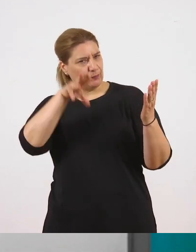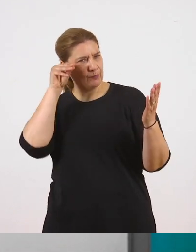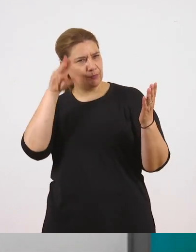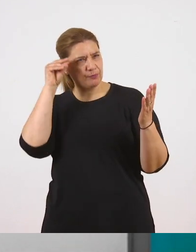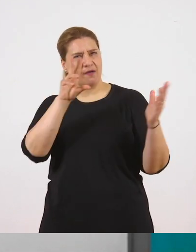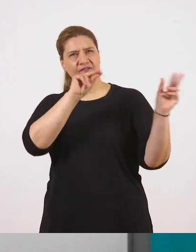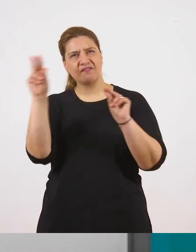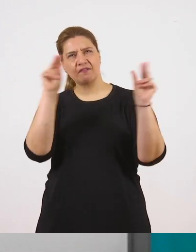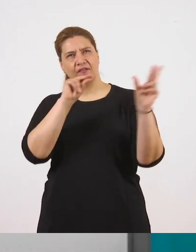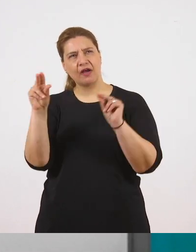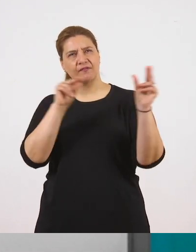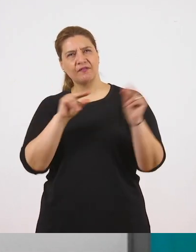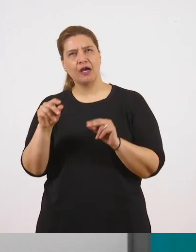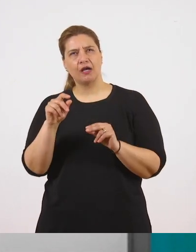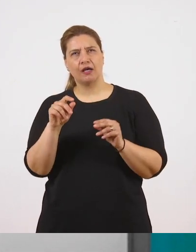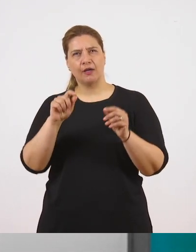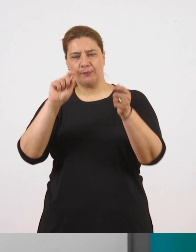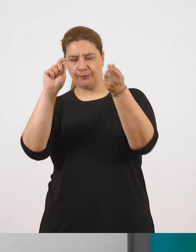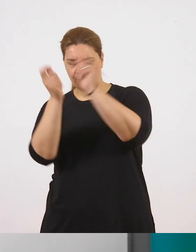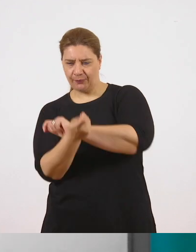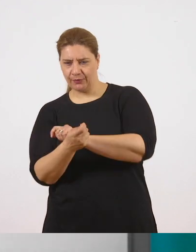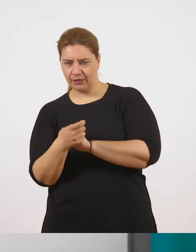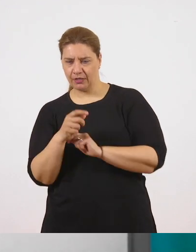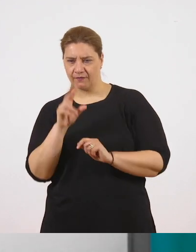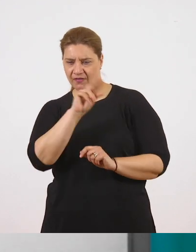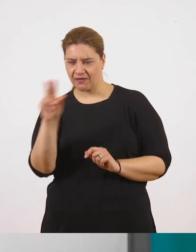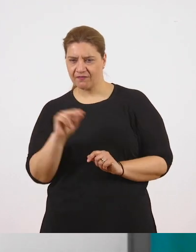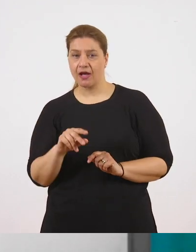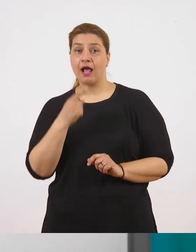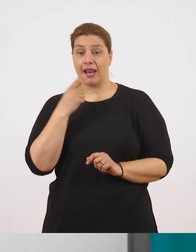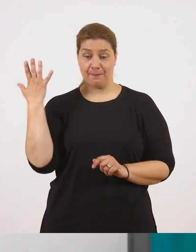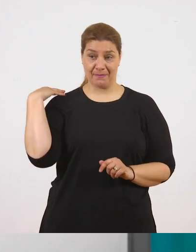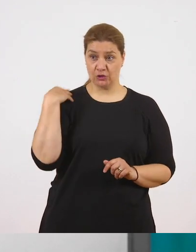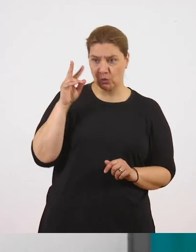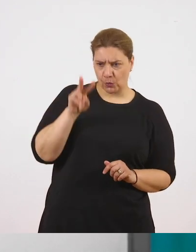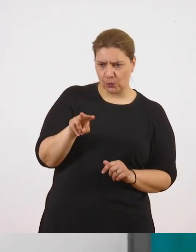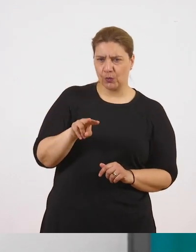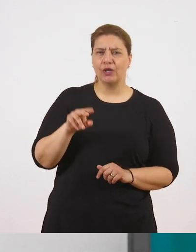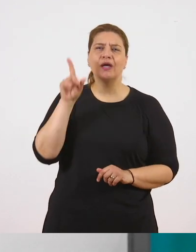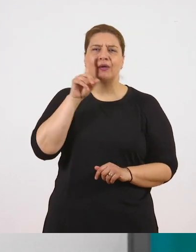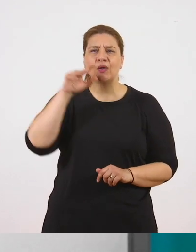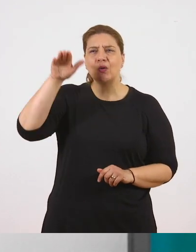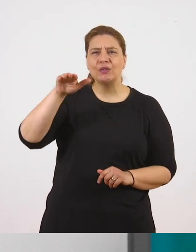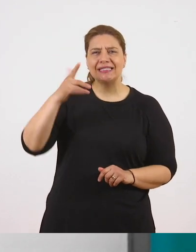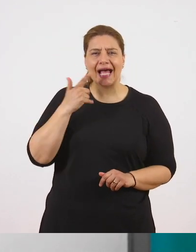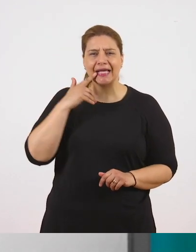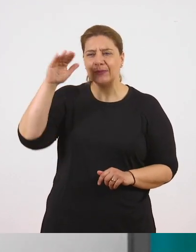μιας μαμάς που είναι, λέει, σαν κοριτσάκι από πίσω, άρα μάλλον είναι μικρή, μικροκαμωμένη και λεπτή,